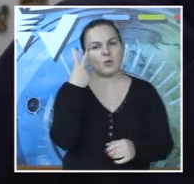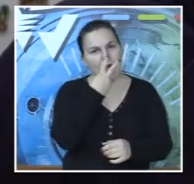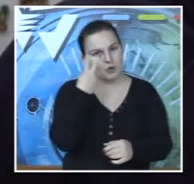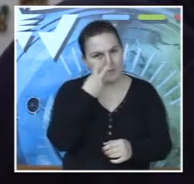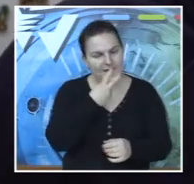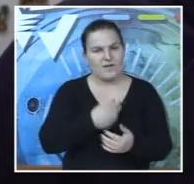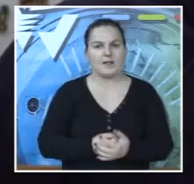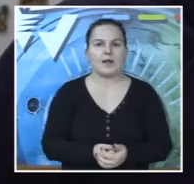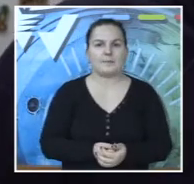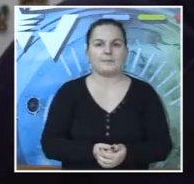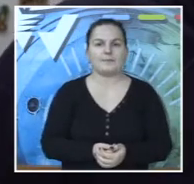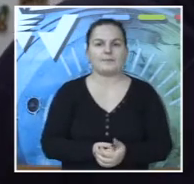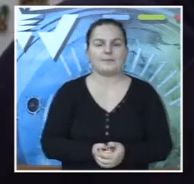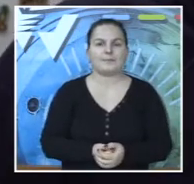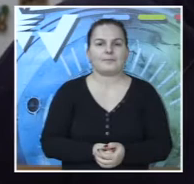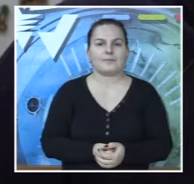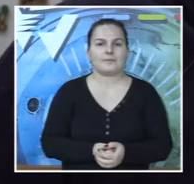razumijevanje za to.